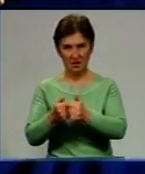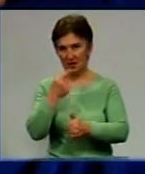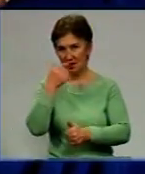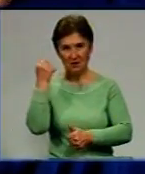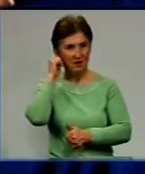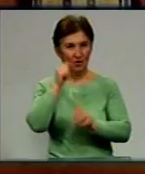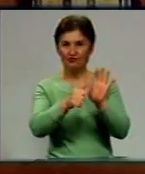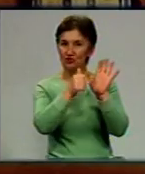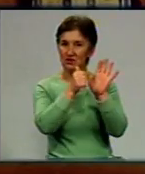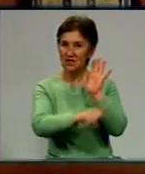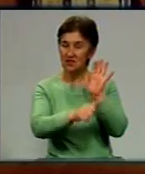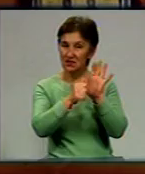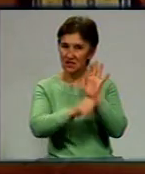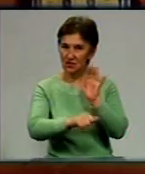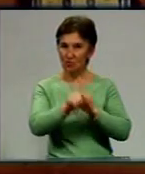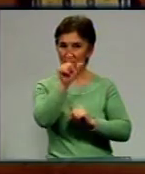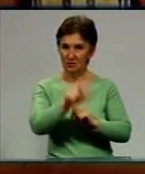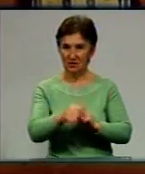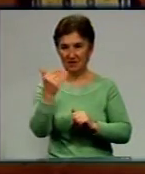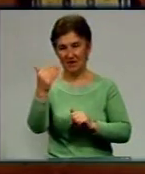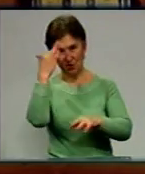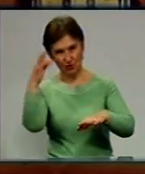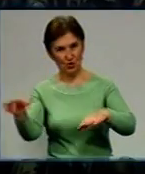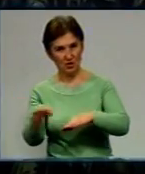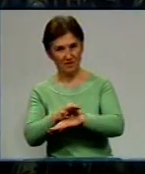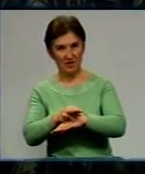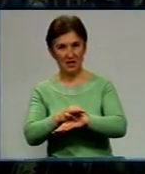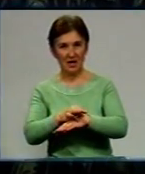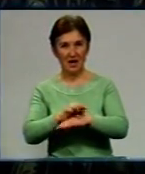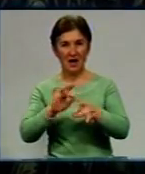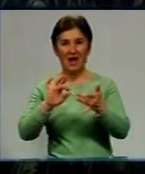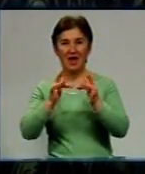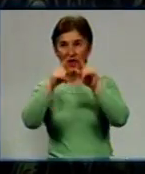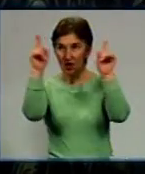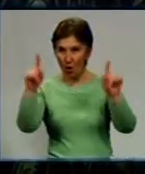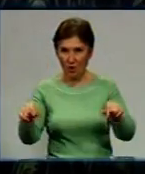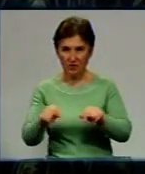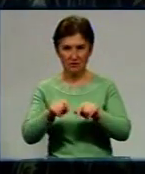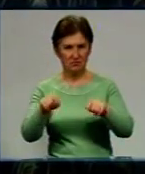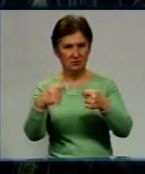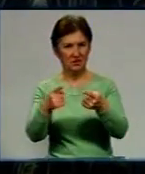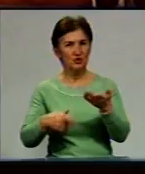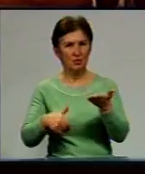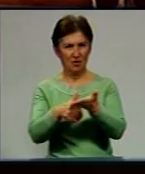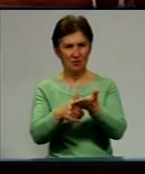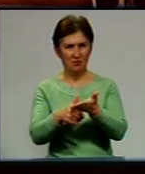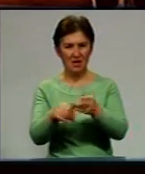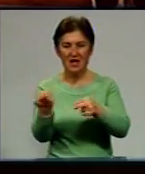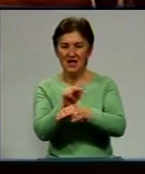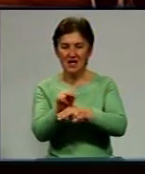-річну пацієнтку-диспансеру та її чоловіка. А іконам, що є у церкві, почали приписувати допомогу у стілені хворих.